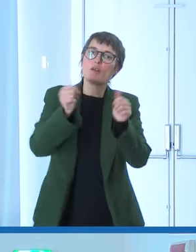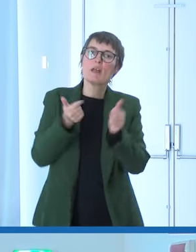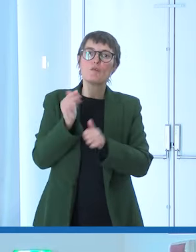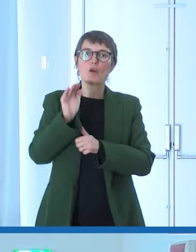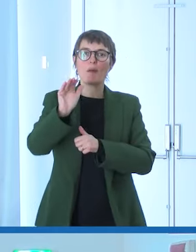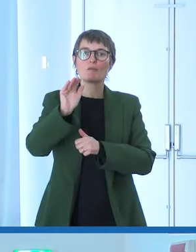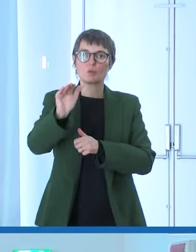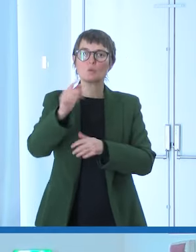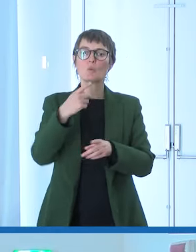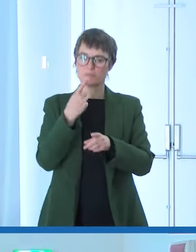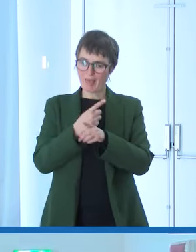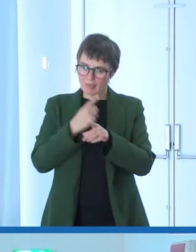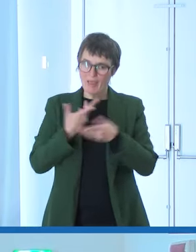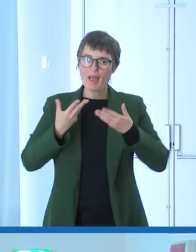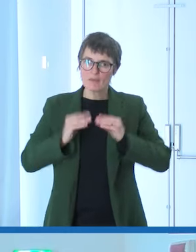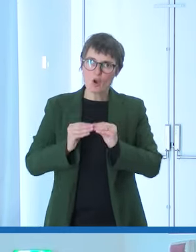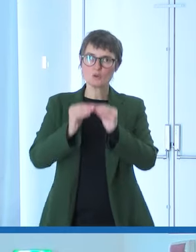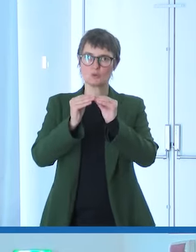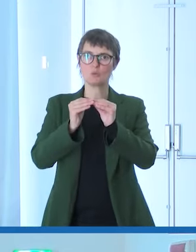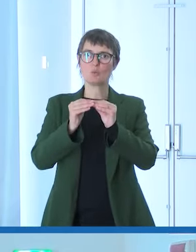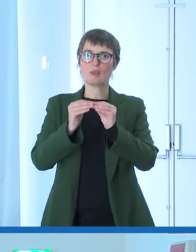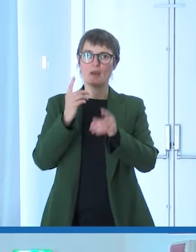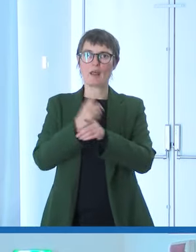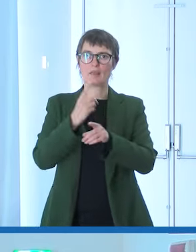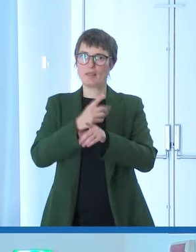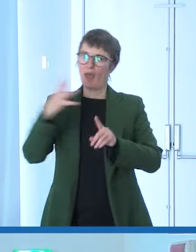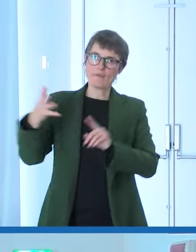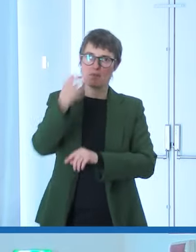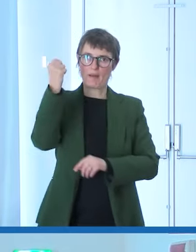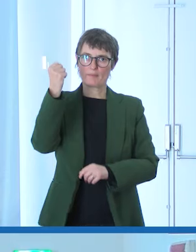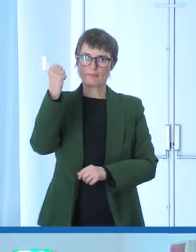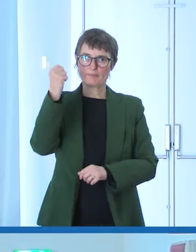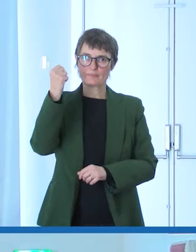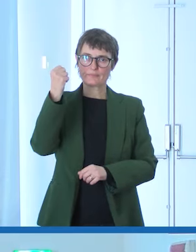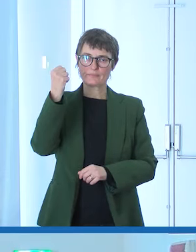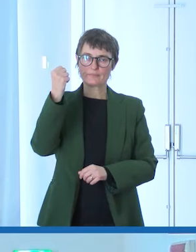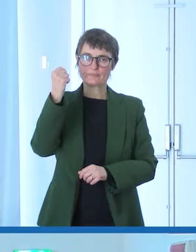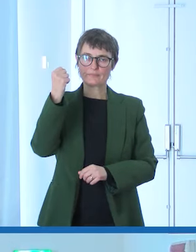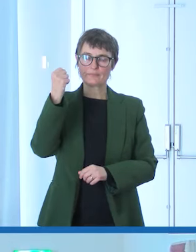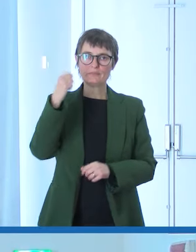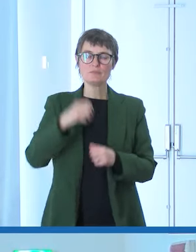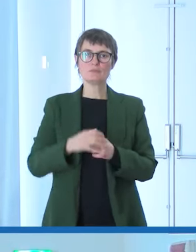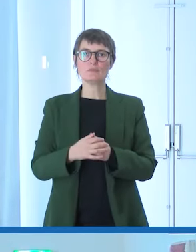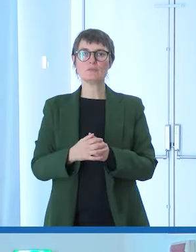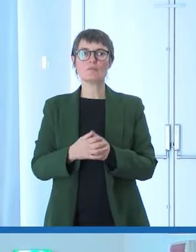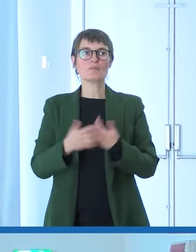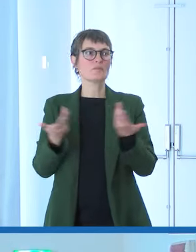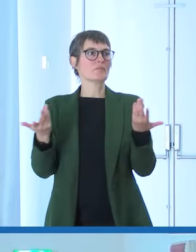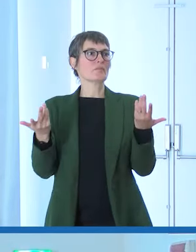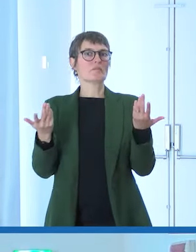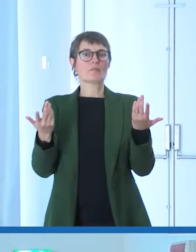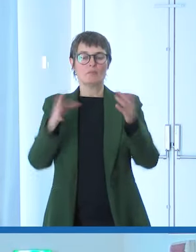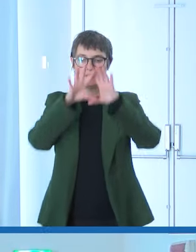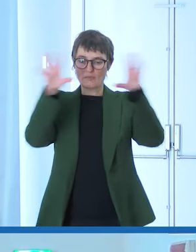giusto realizzare. Fare in modo che questo diventi il mondo in cui